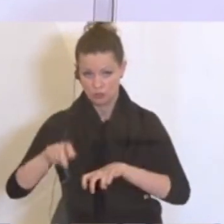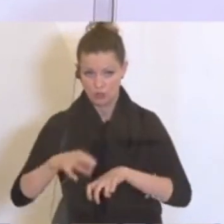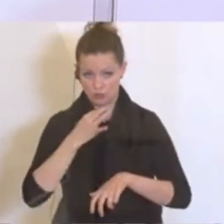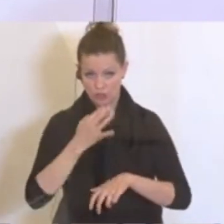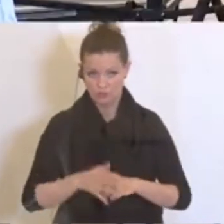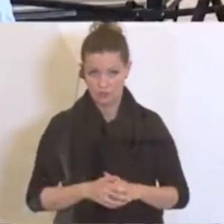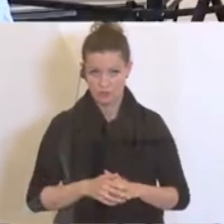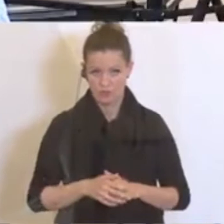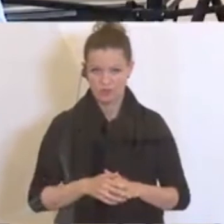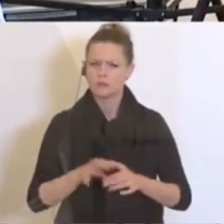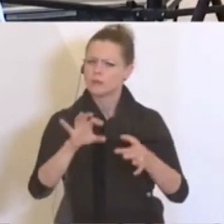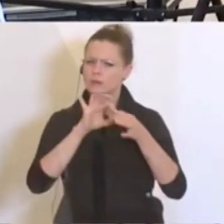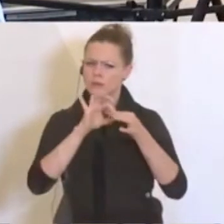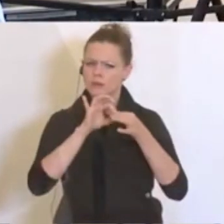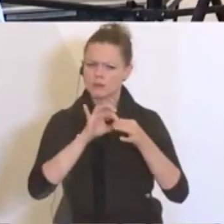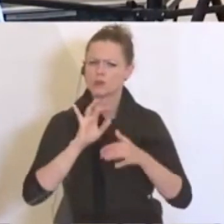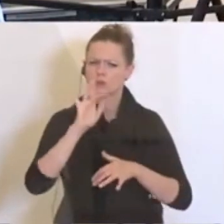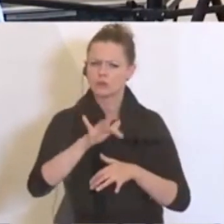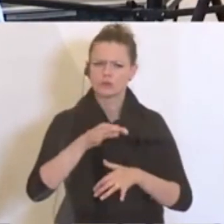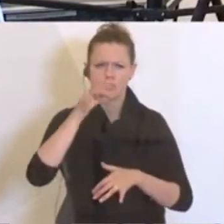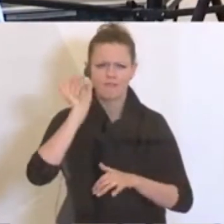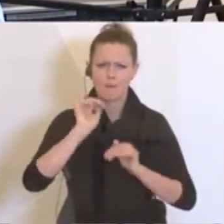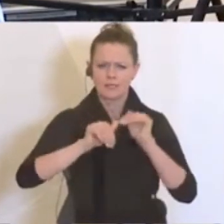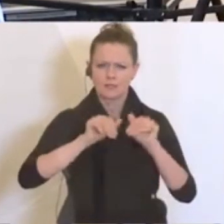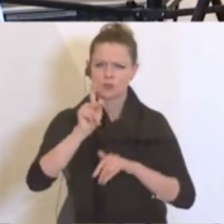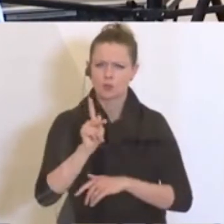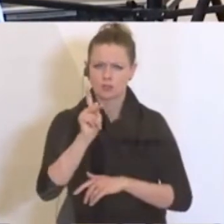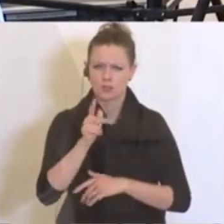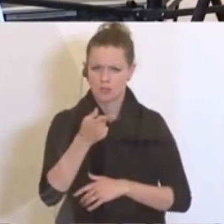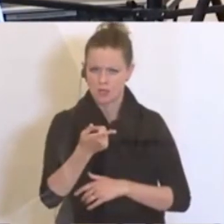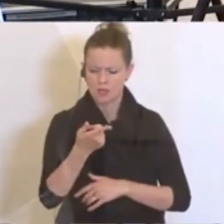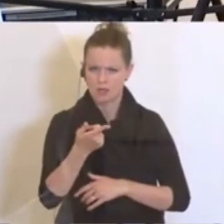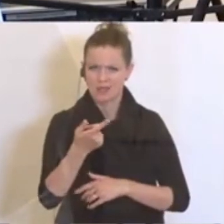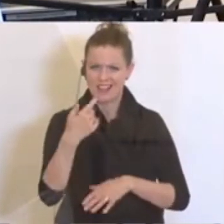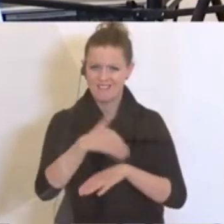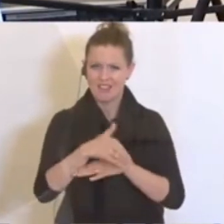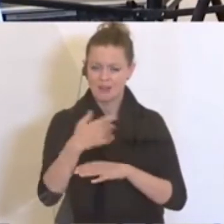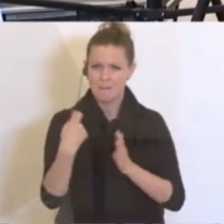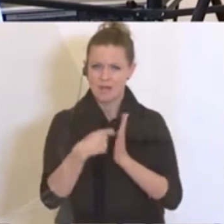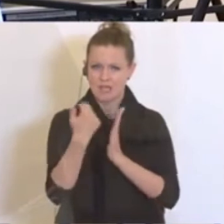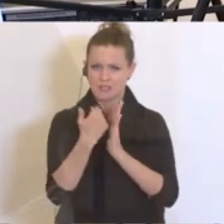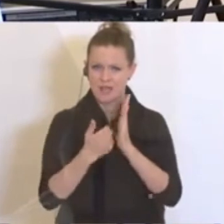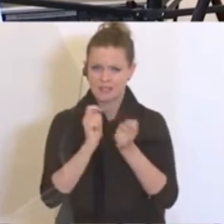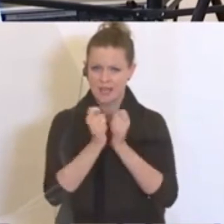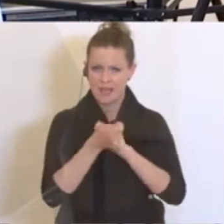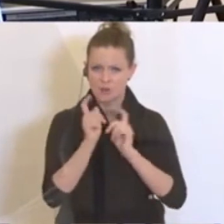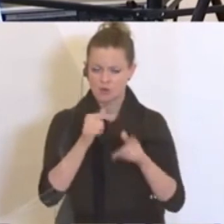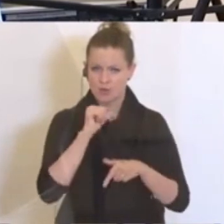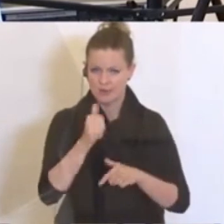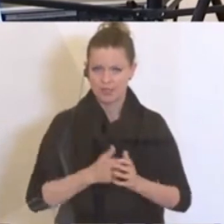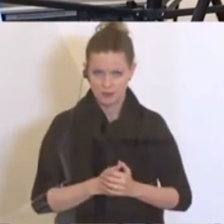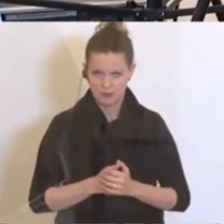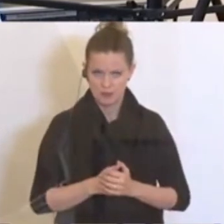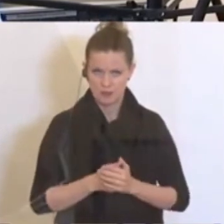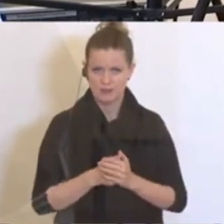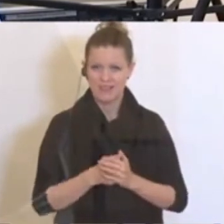Und in dem Kontext die Frage der Frau Minister Köstinger. Sie haben ja gesagt, die Wirte sollen ihre Preislisten nicht ändern. Heißt auf Deutsch, sie sollen diese